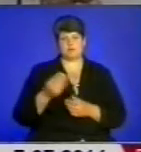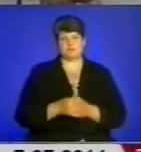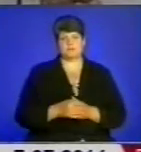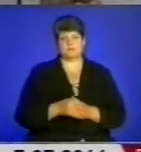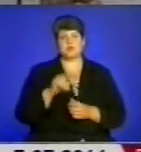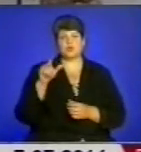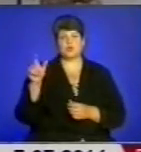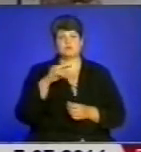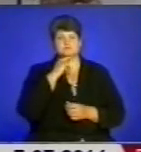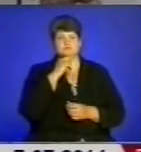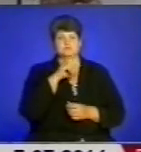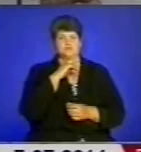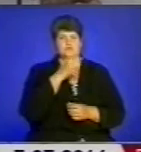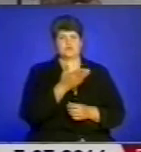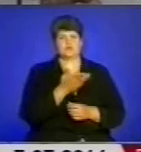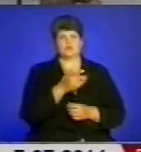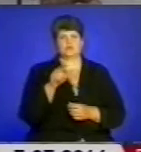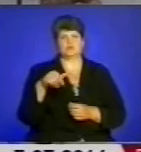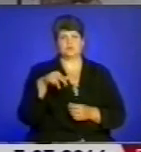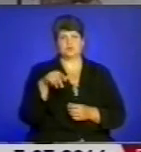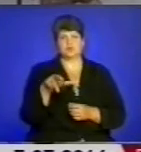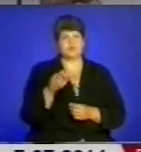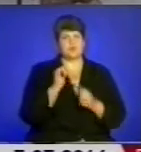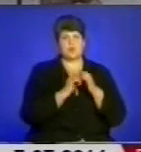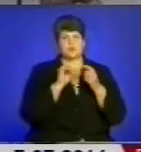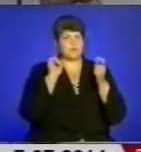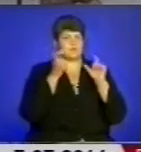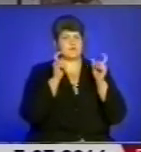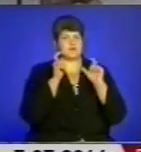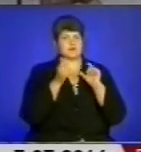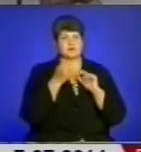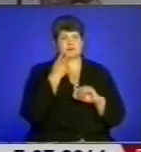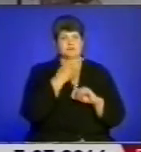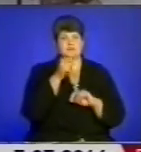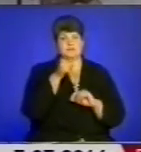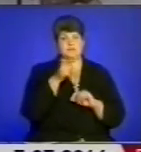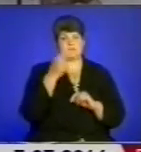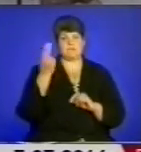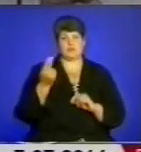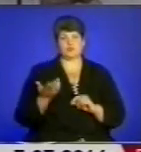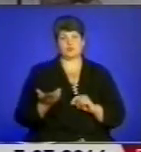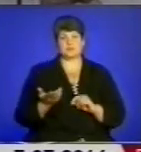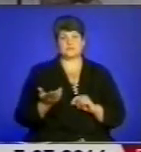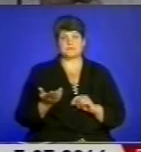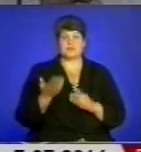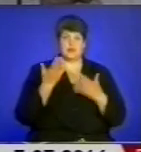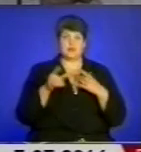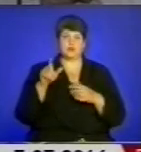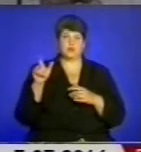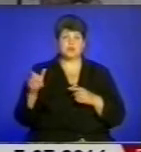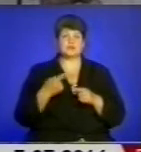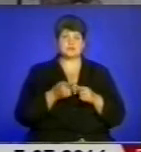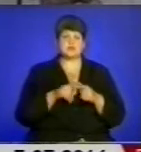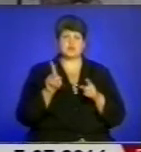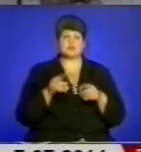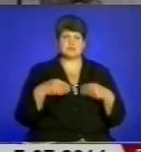звертають на це увагу. Навіть ці прихожі, які тут йдуть, не кожен повертає голову направо і дивиться саме на цей малюнок. Але людям все одно це щось дає, якісь